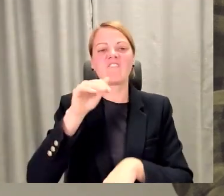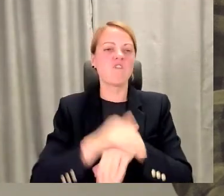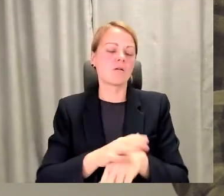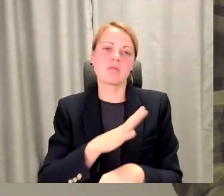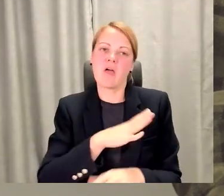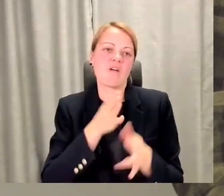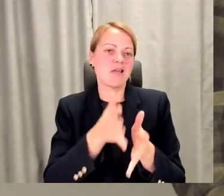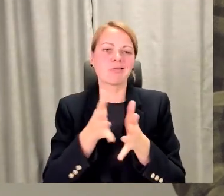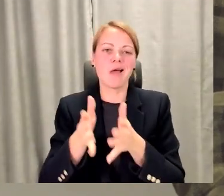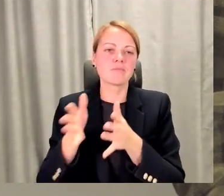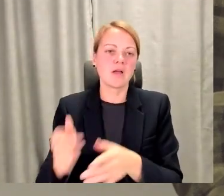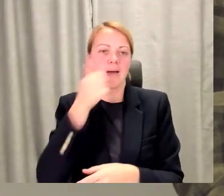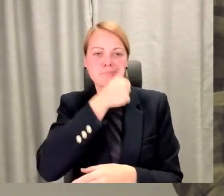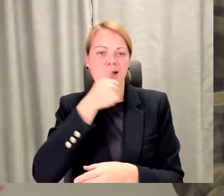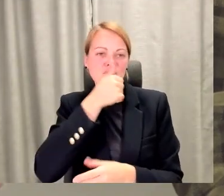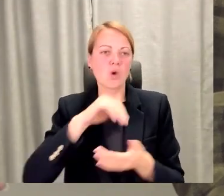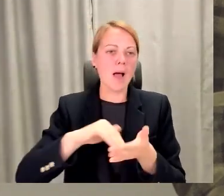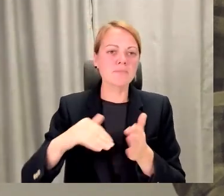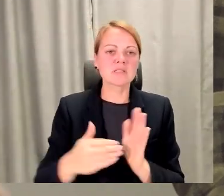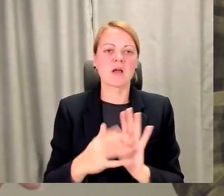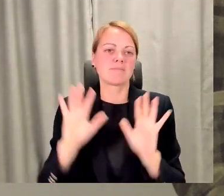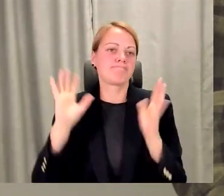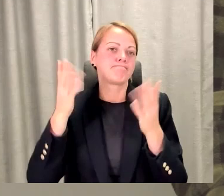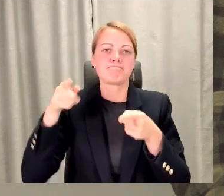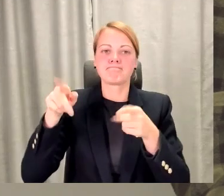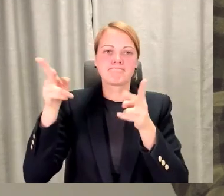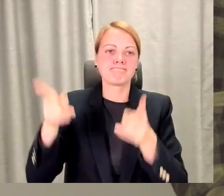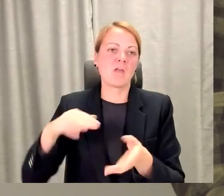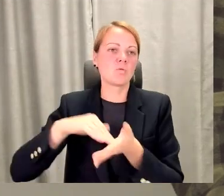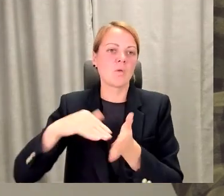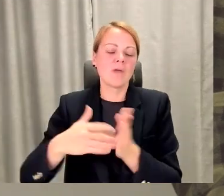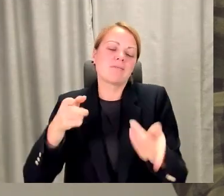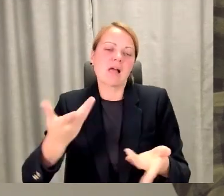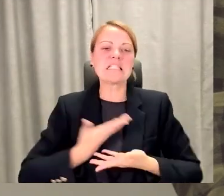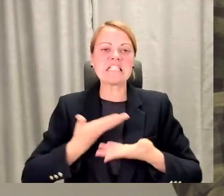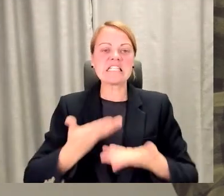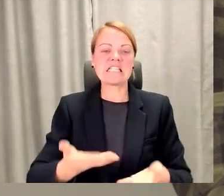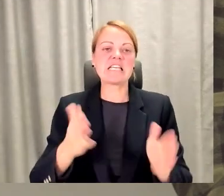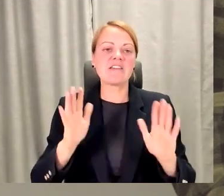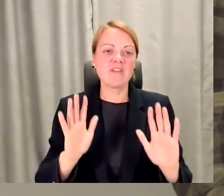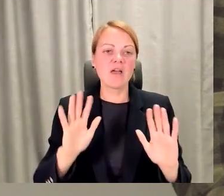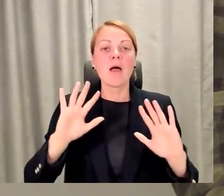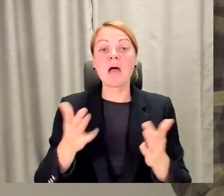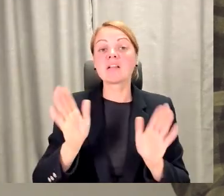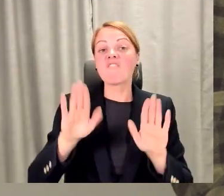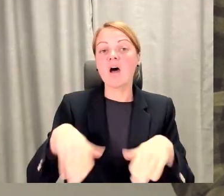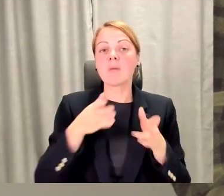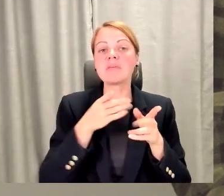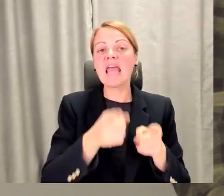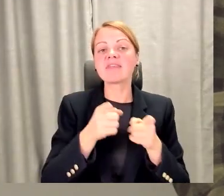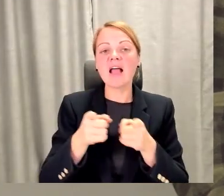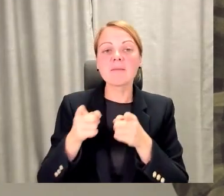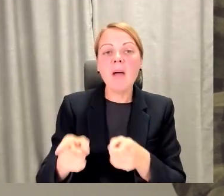personīgi apstākļi, kas notiek, un tā ir dzīve. Bet to, ko mēs varam ietekmēt, tā ir ļoti